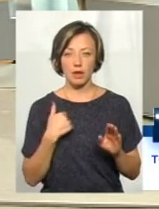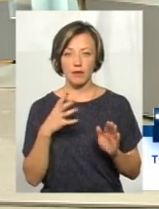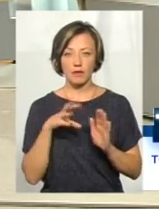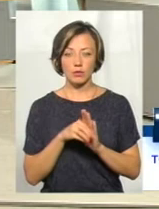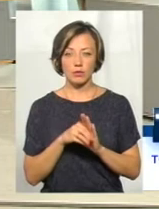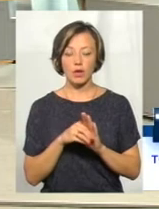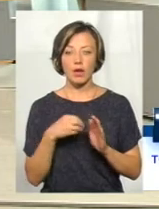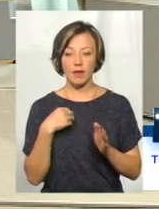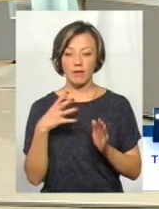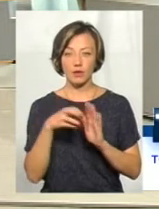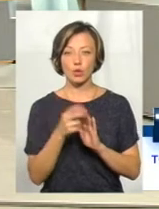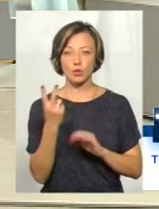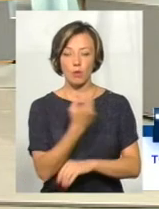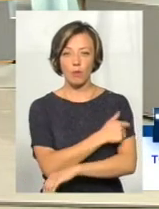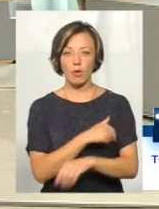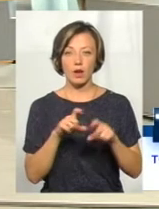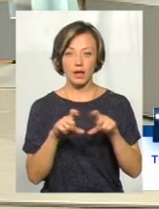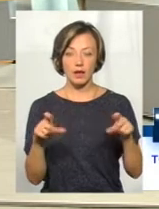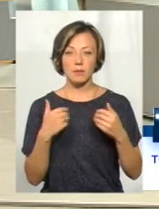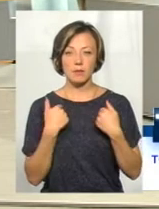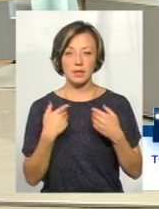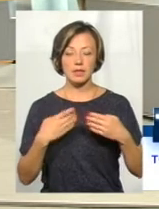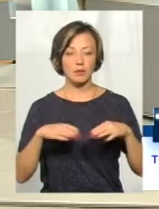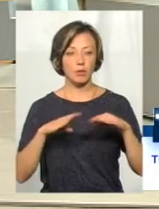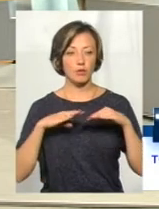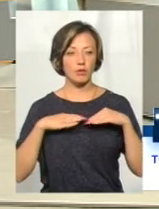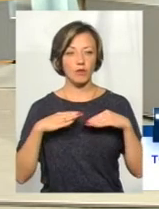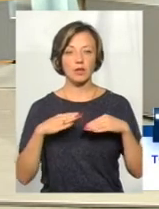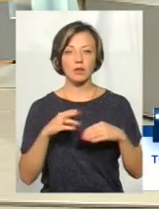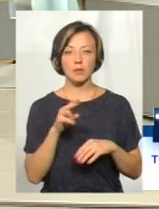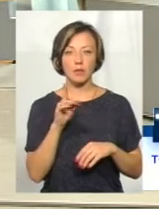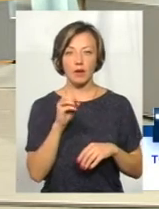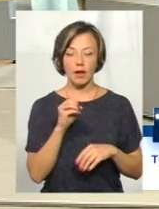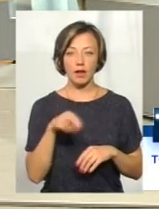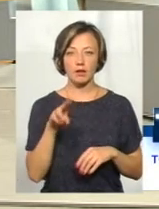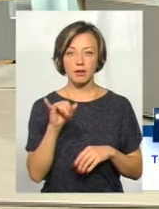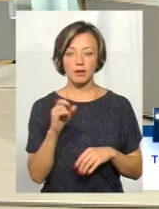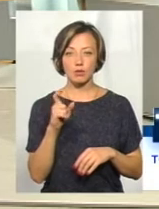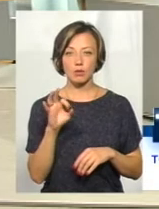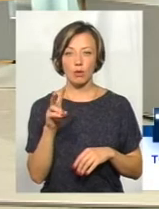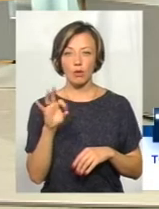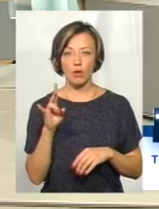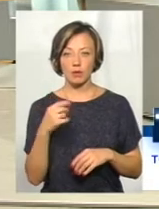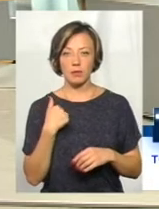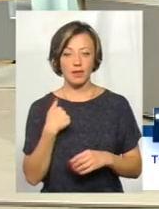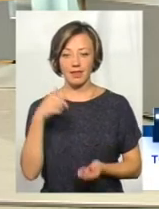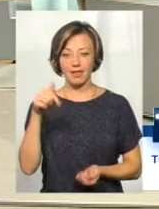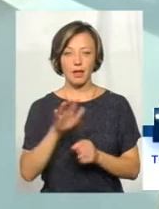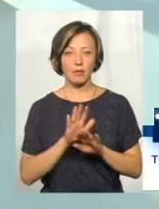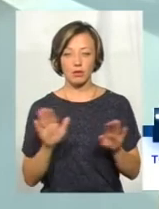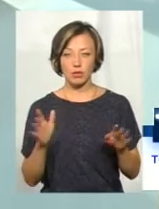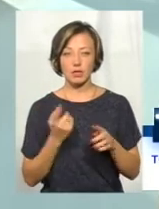другої поліклініки. І мені запропонували передній зогон. Знові, мені не підходить.